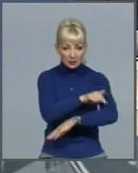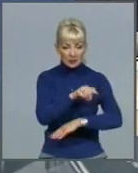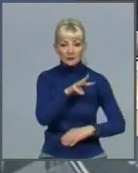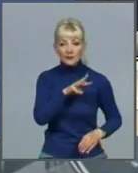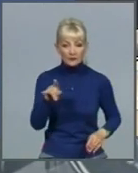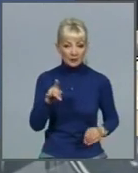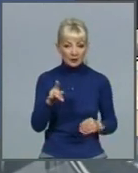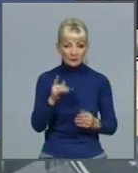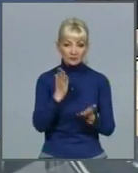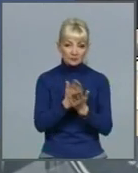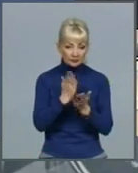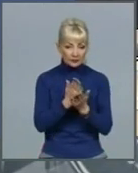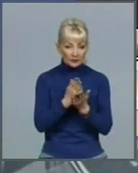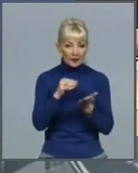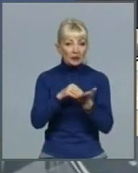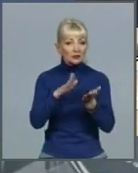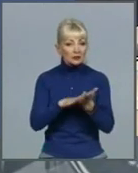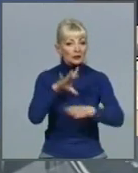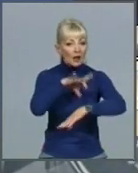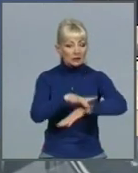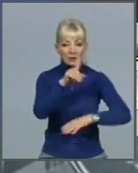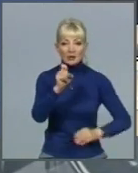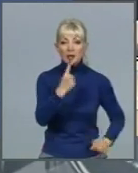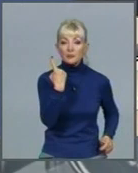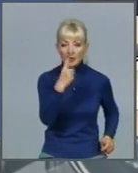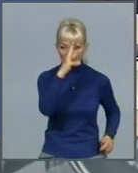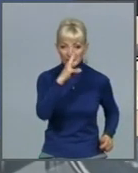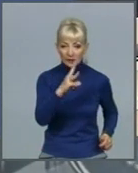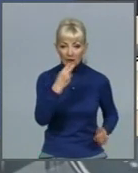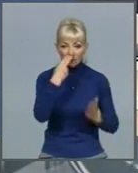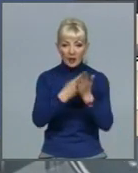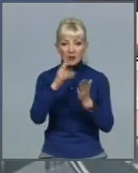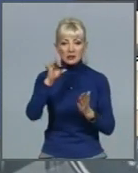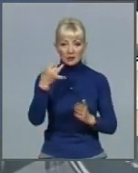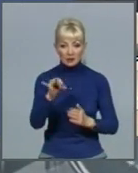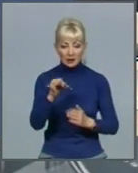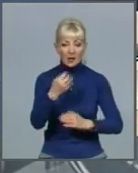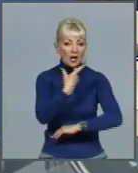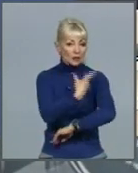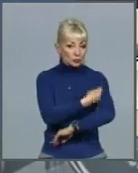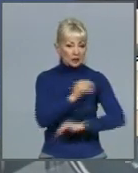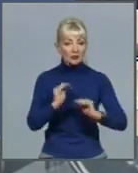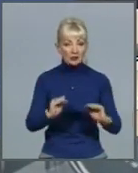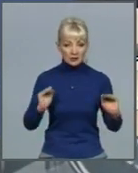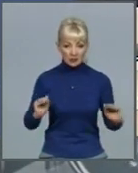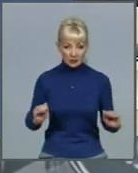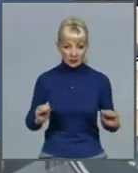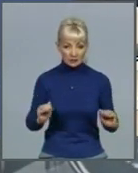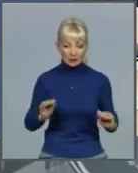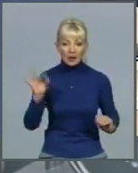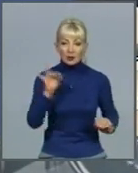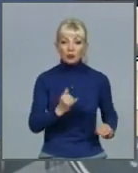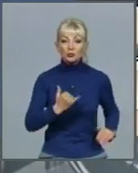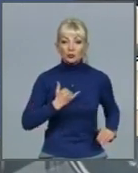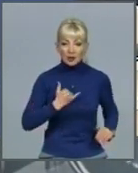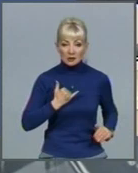дани за перший квартал щодо показників рутинної імунізації і в нас занепакують